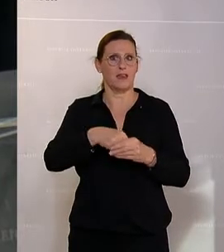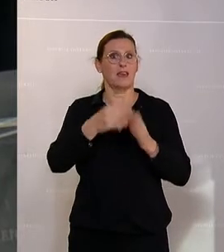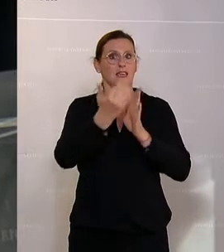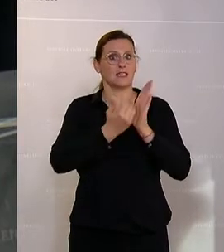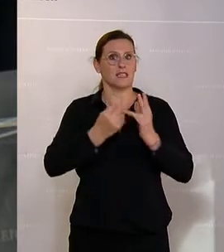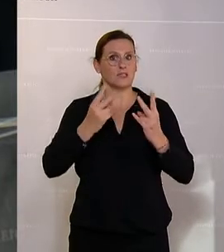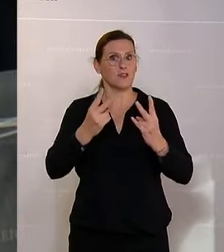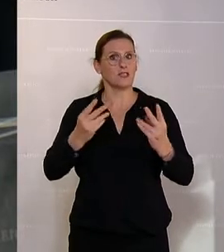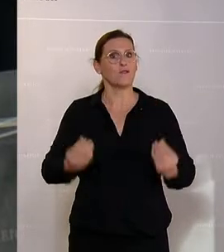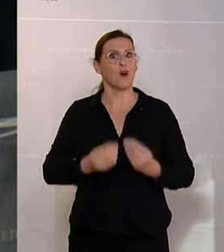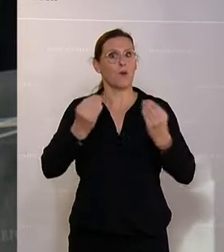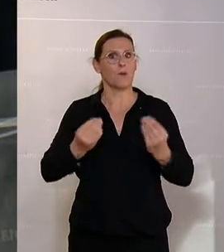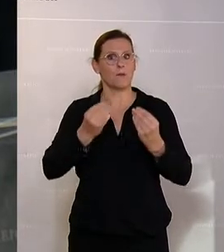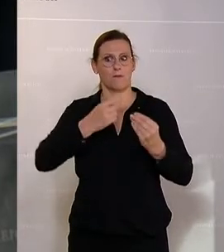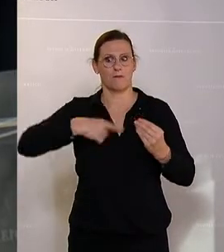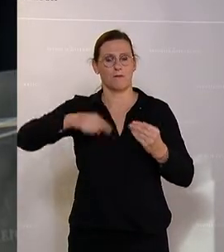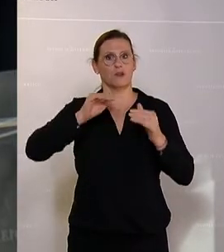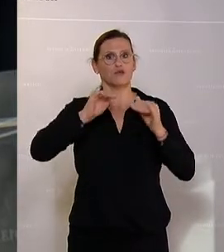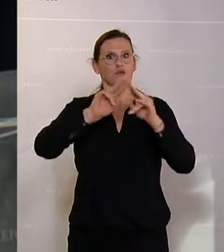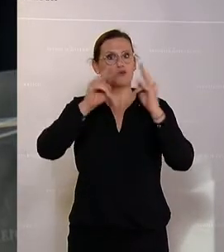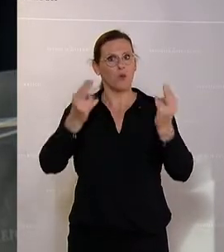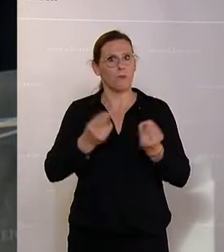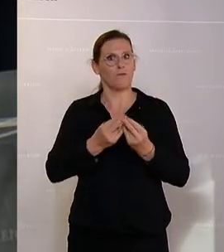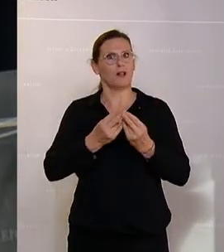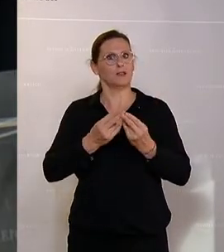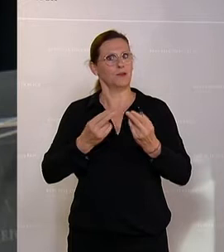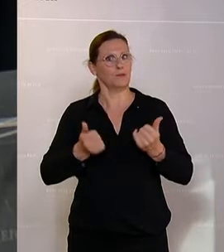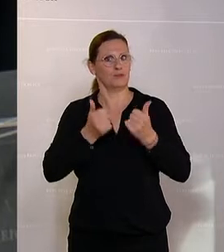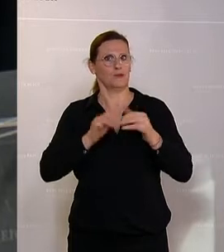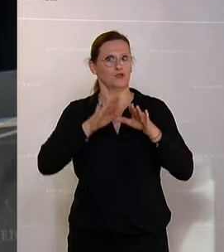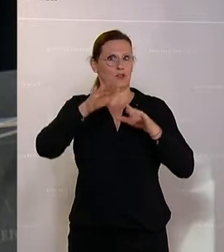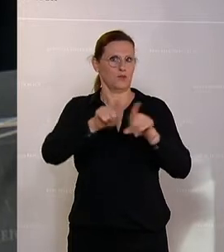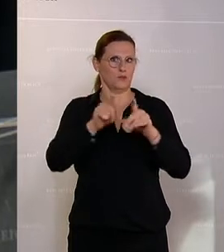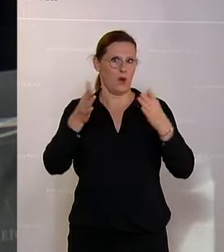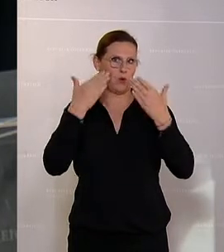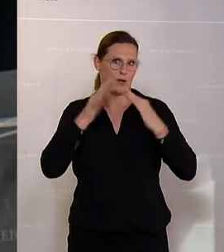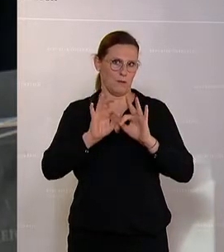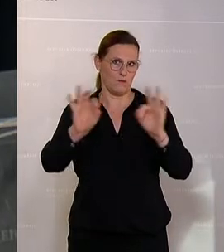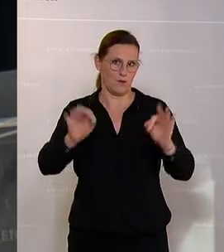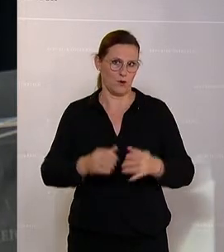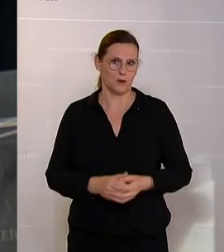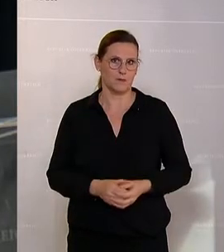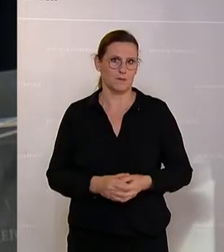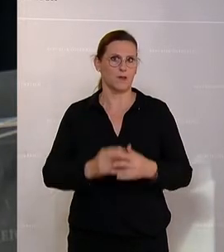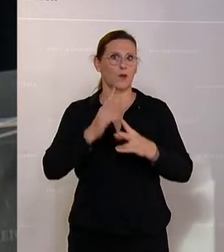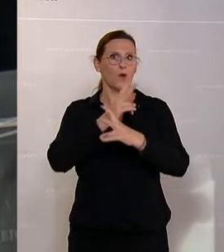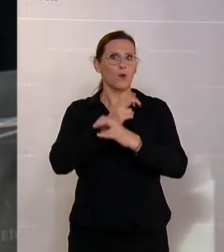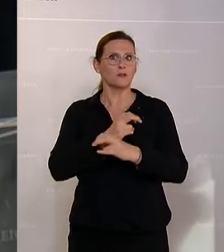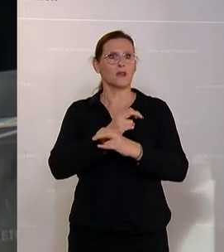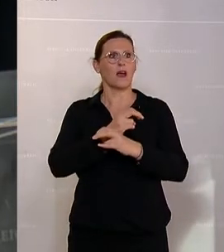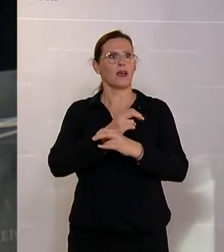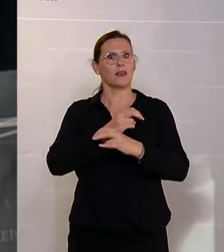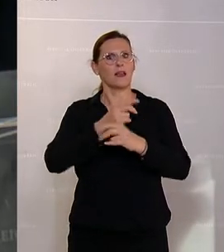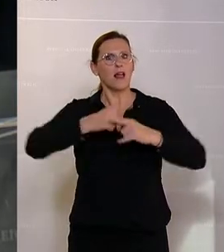ein großer Schritt für den Schutz unserer Umwelt und unseres Klimas. Österreich ist ein wunderschönes